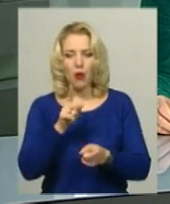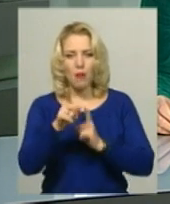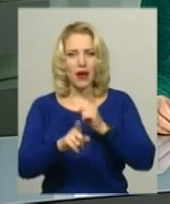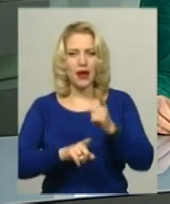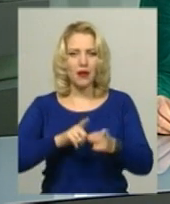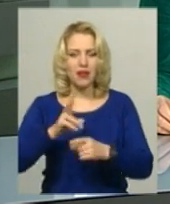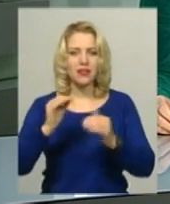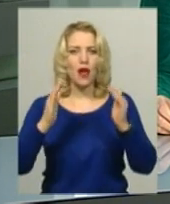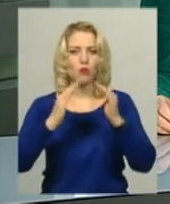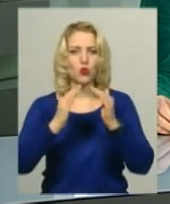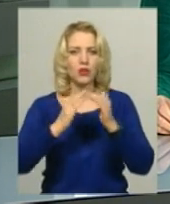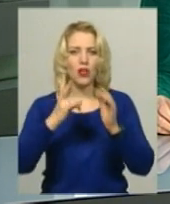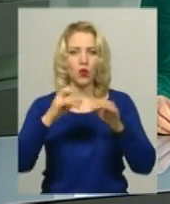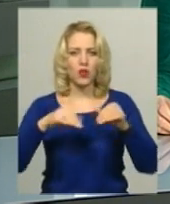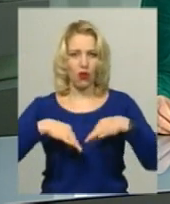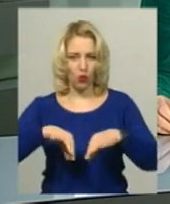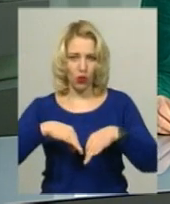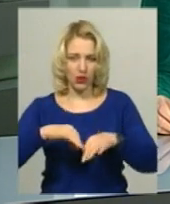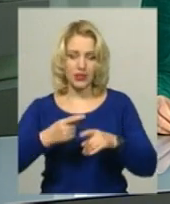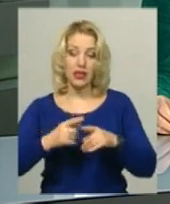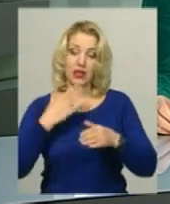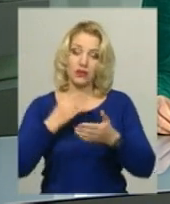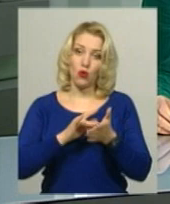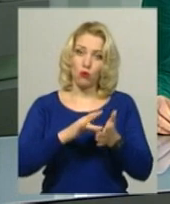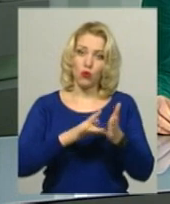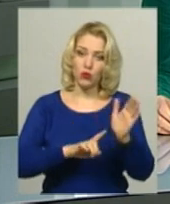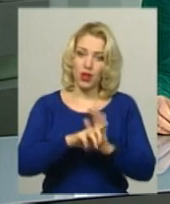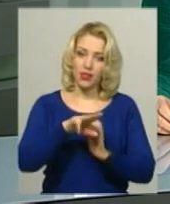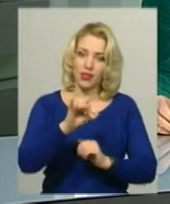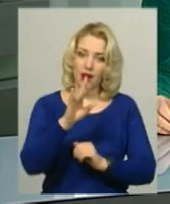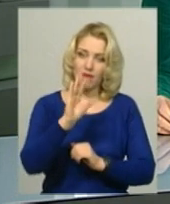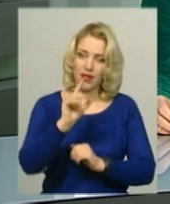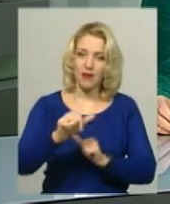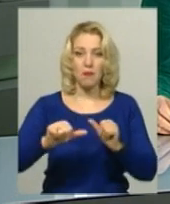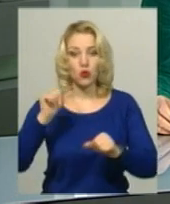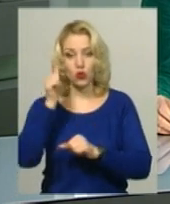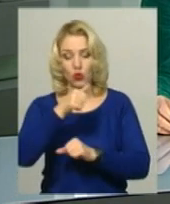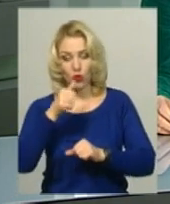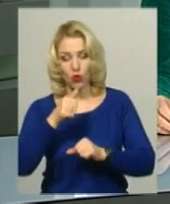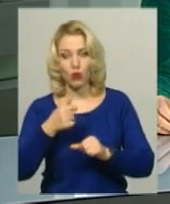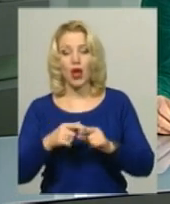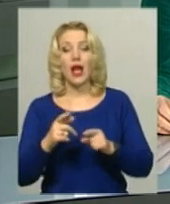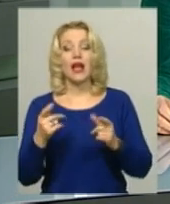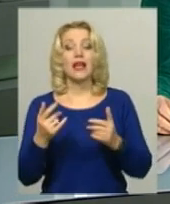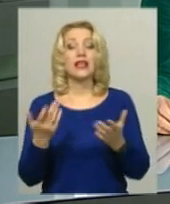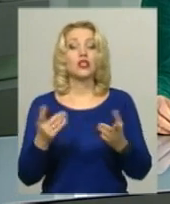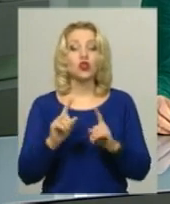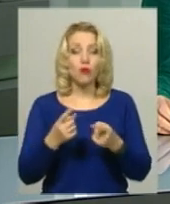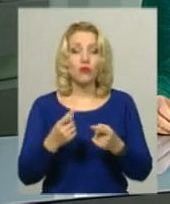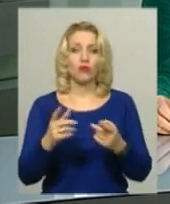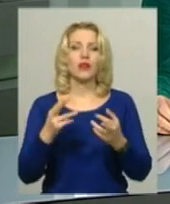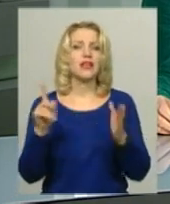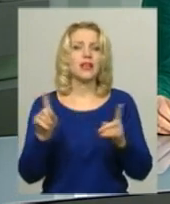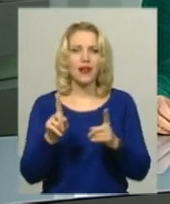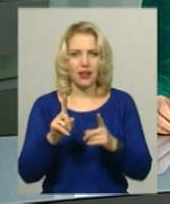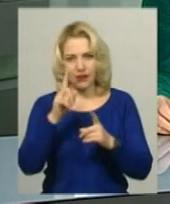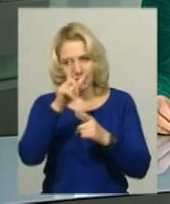на колесах. Свою подорож вони розпочали у травні минулого року, стартувавши з України. Чому вирішили у подорож та яка країна Африки запам'яталась